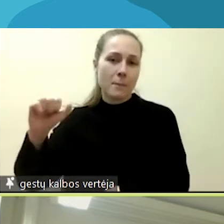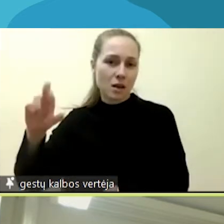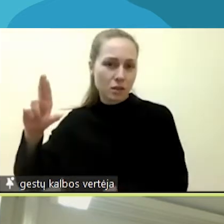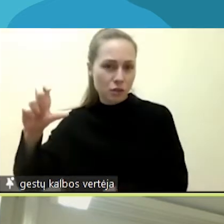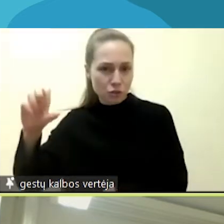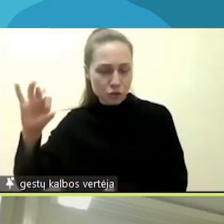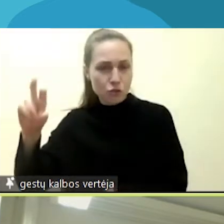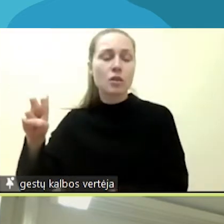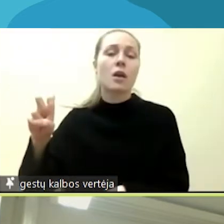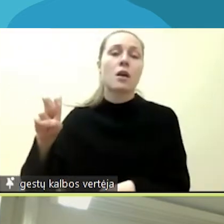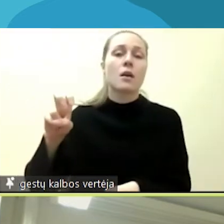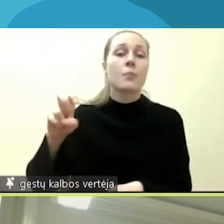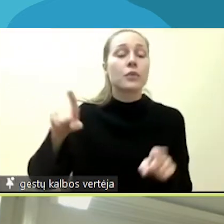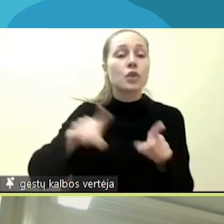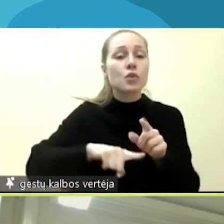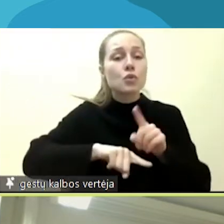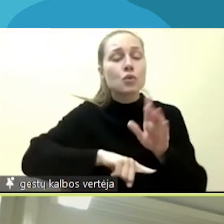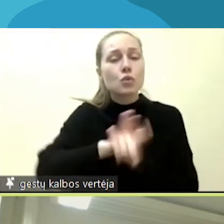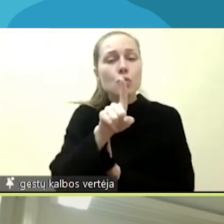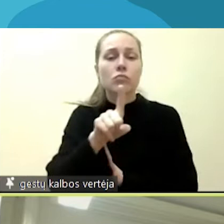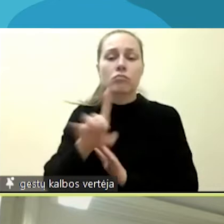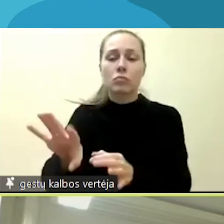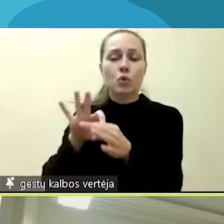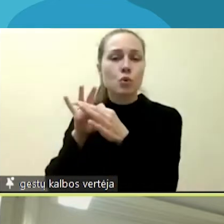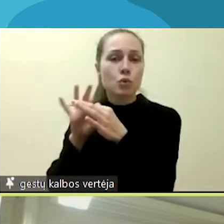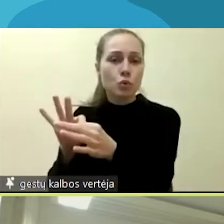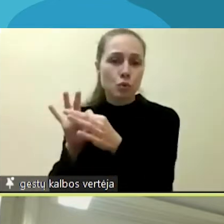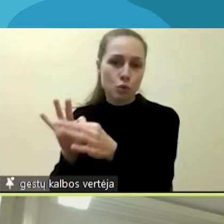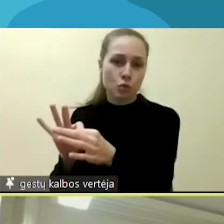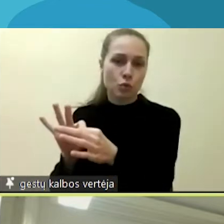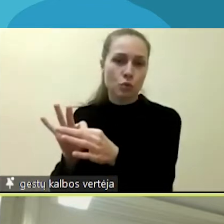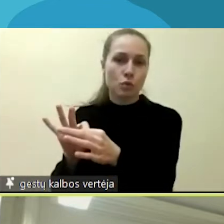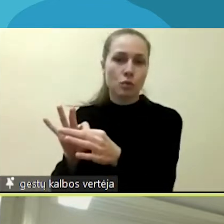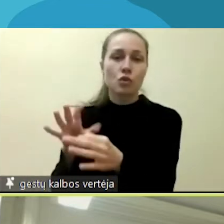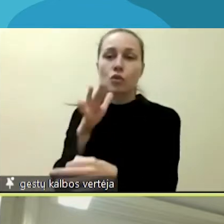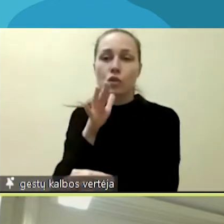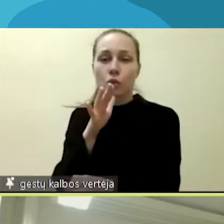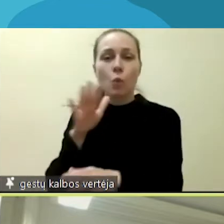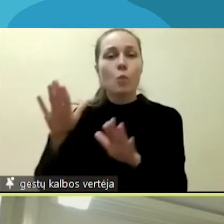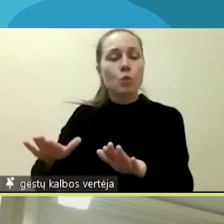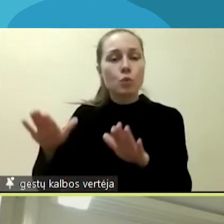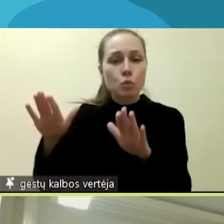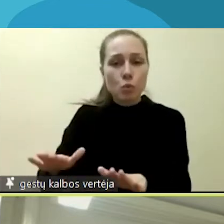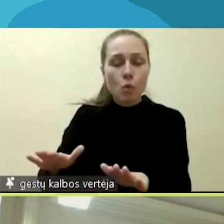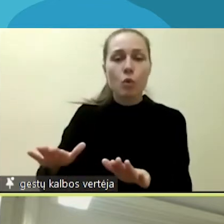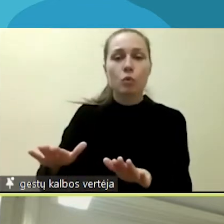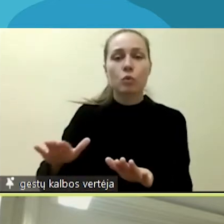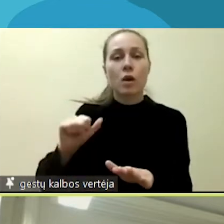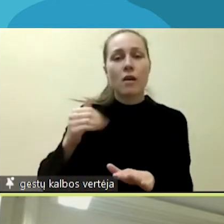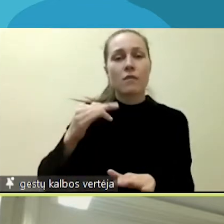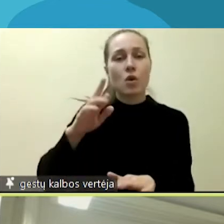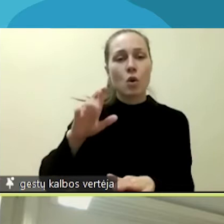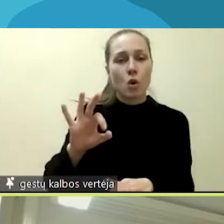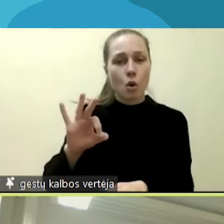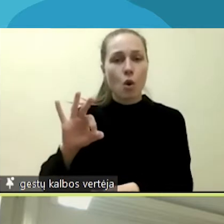asociacija ir pradėtas didelis bendradarbiavimas su žydų, musulmonų, afrošvedų